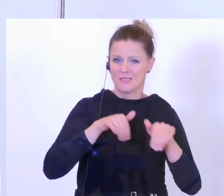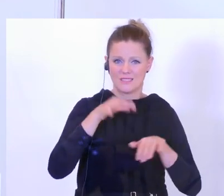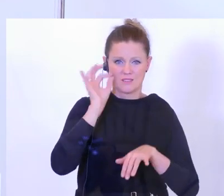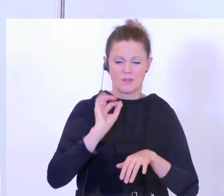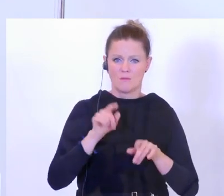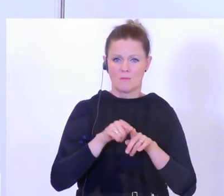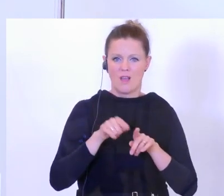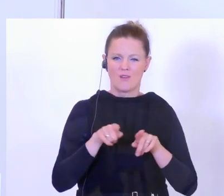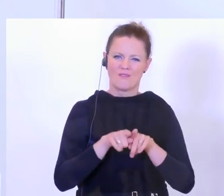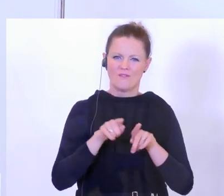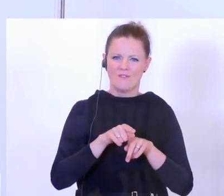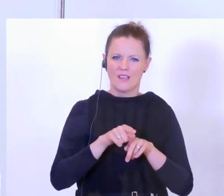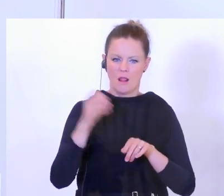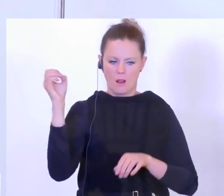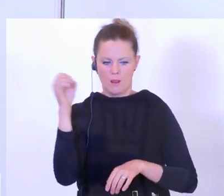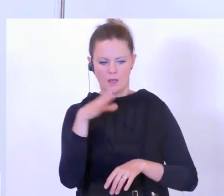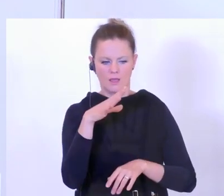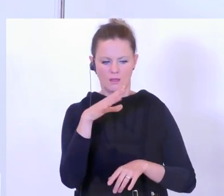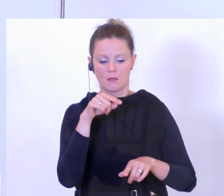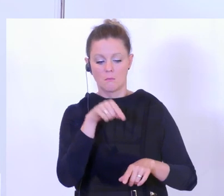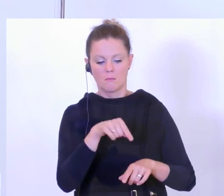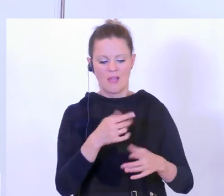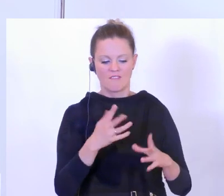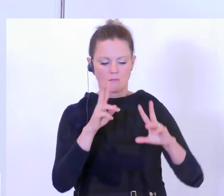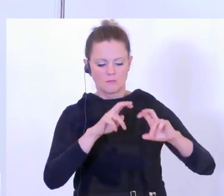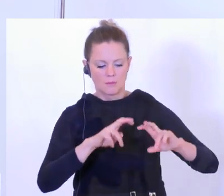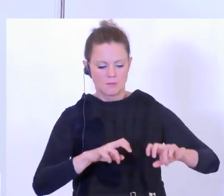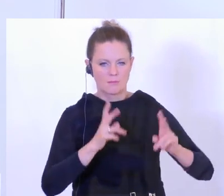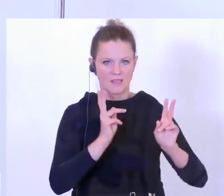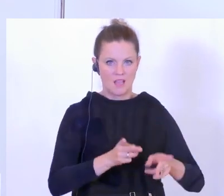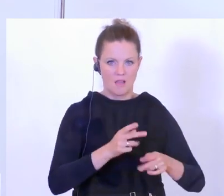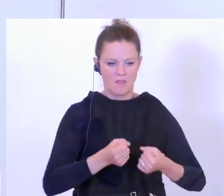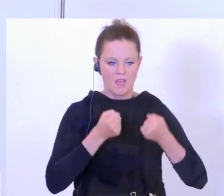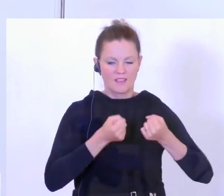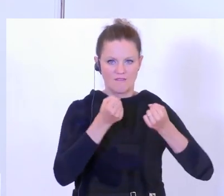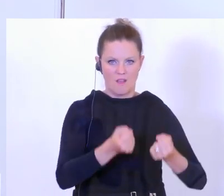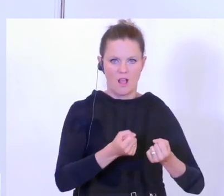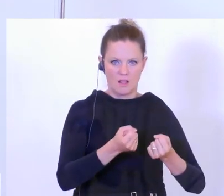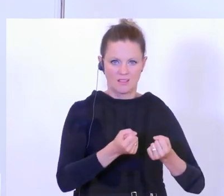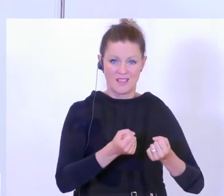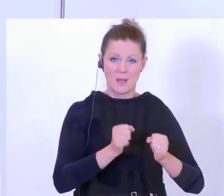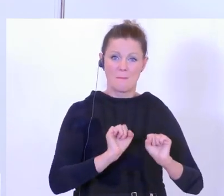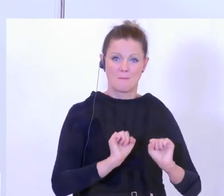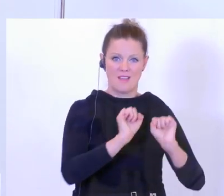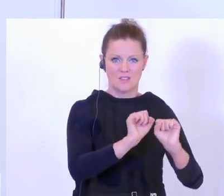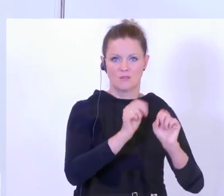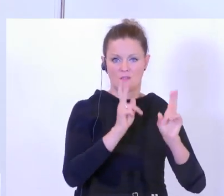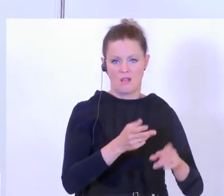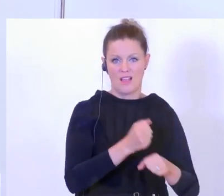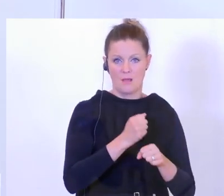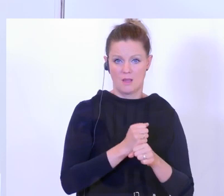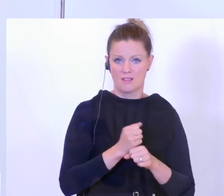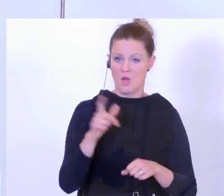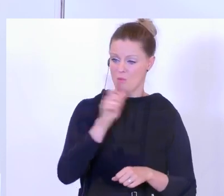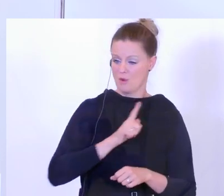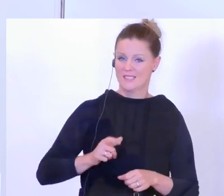Scheinwerfer in diese dunkle Seite hineinzuleuchten, um hier auch mit Gewaltprävention arbeiten zu können. Mein Ziel aller Polizeiarbeit ist